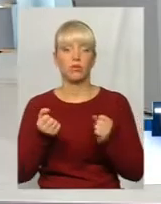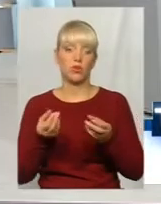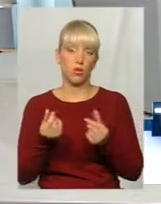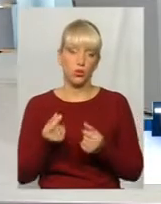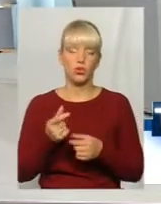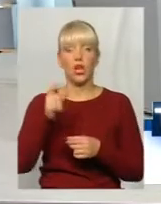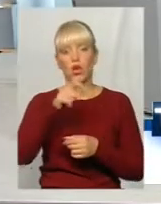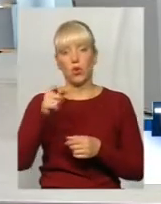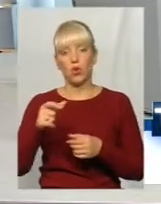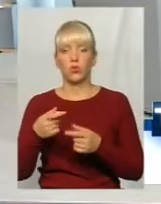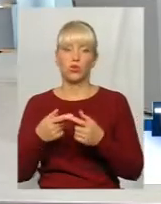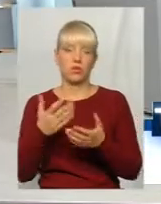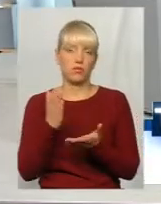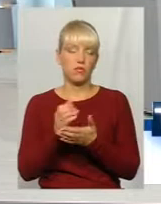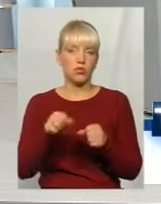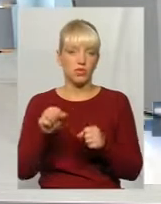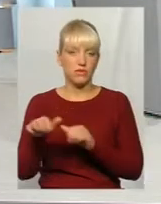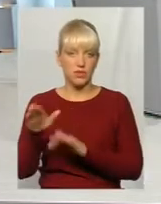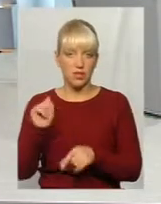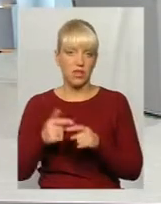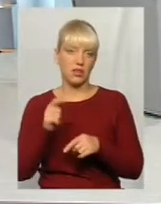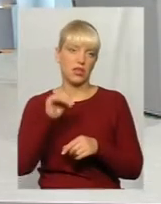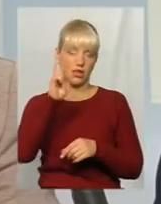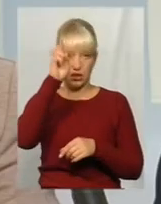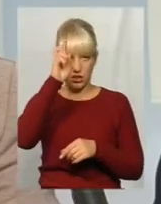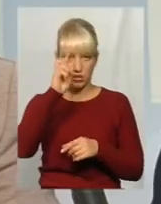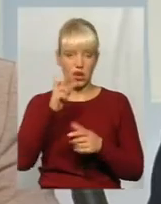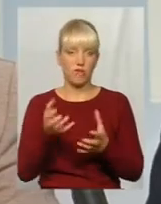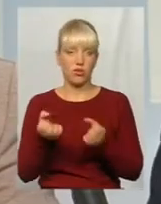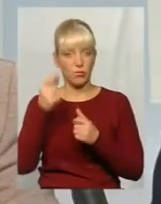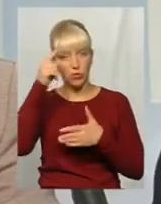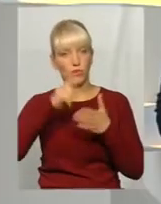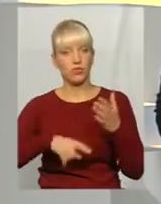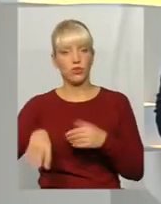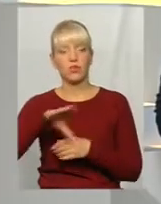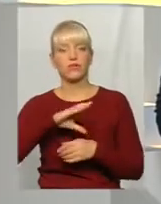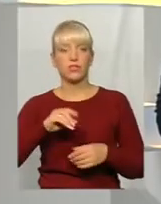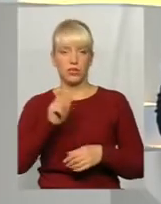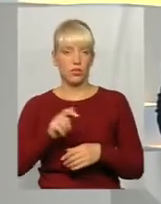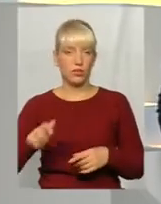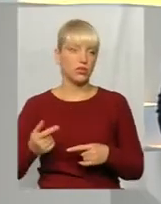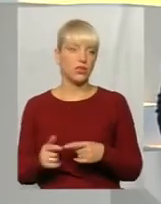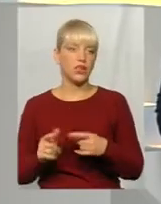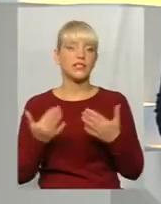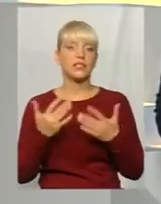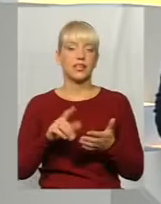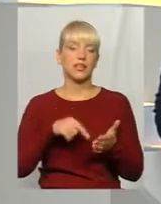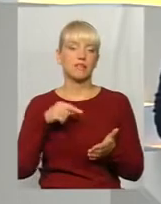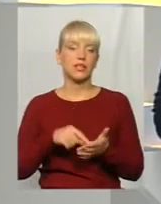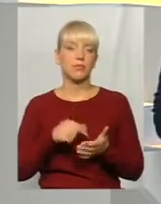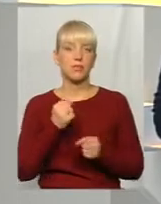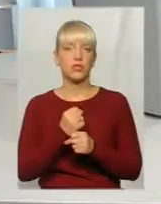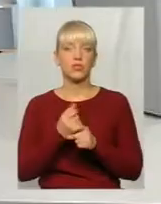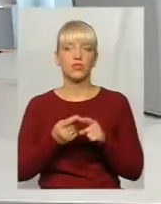отримала довіру всіх до всіх. Скільки міст зараз вже працює у цій системі?